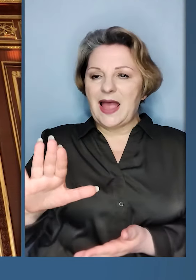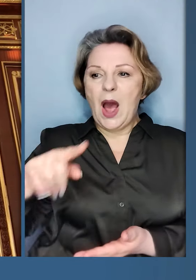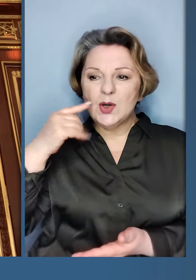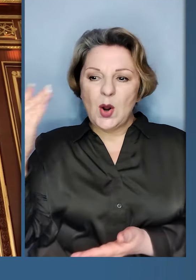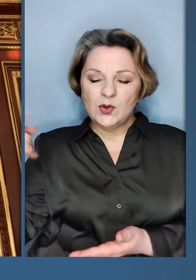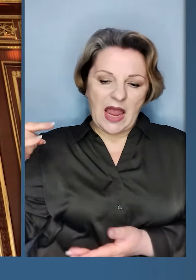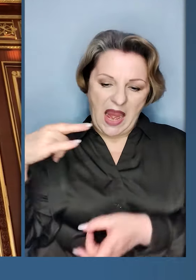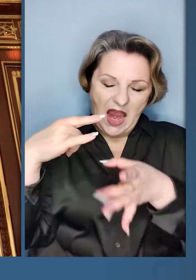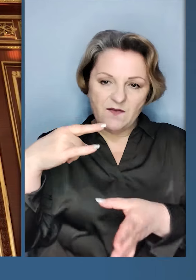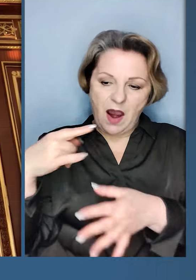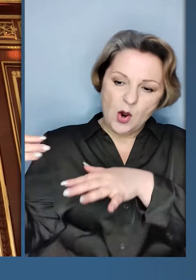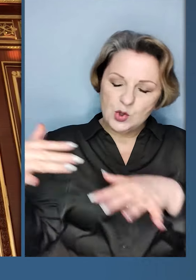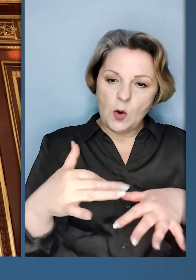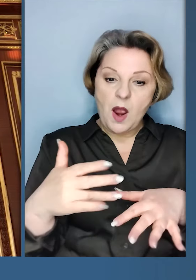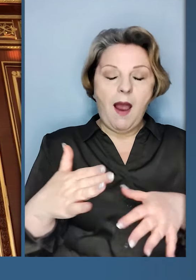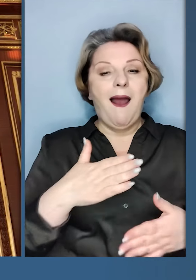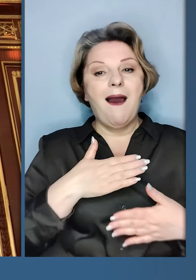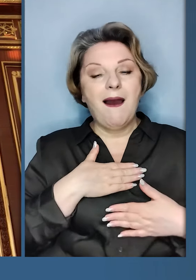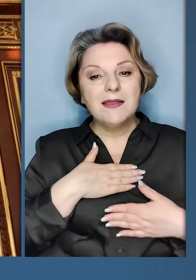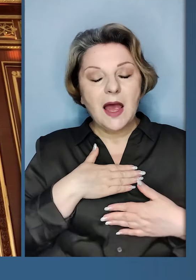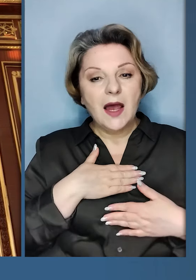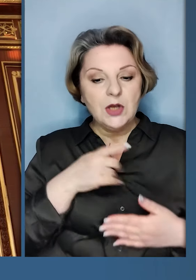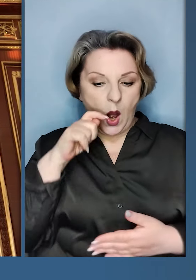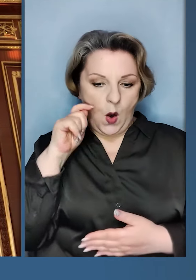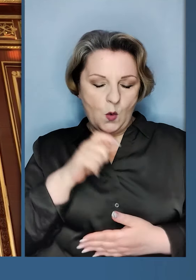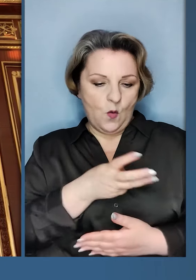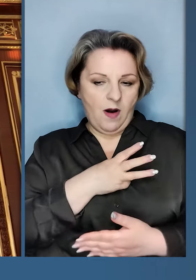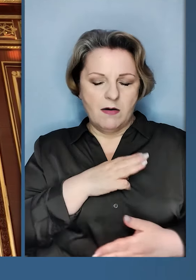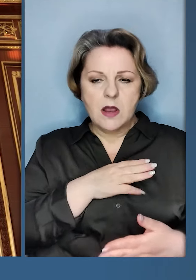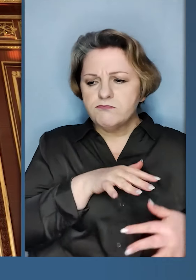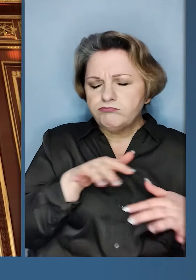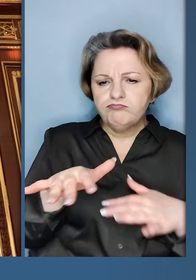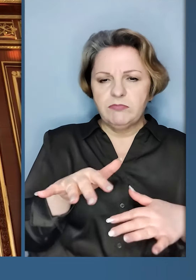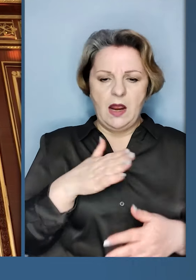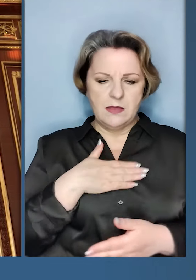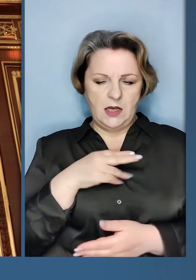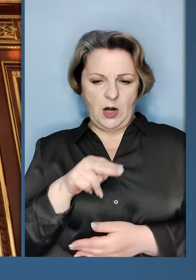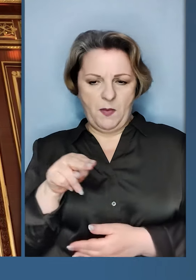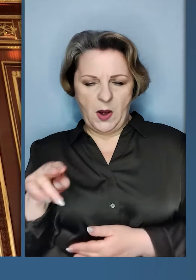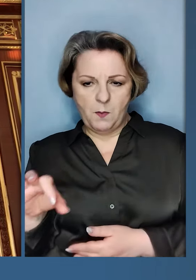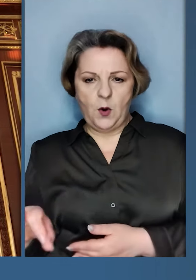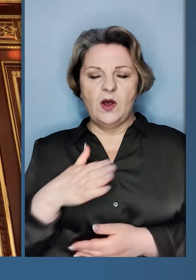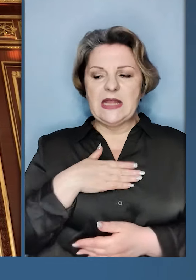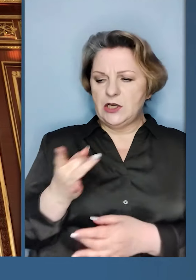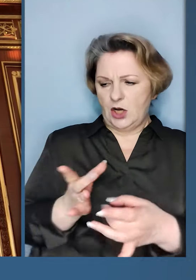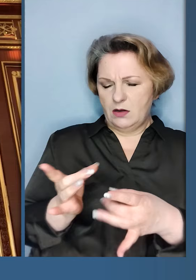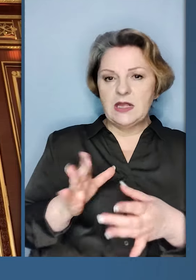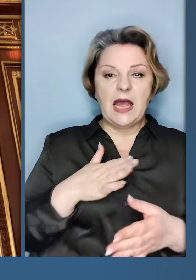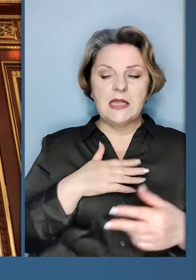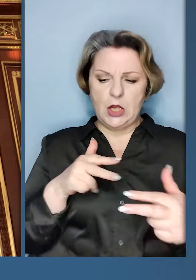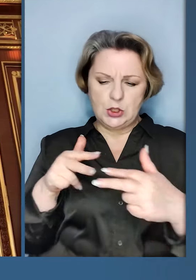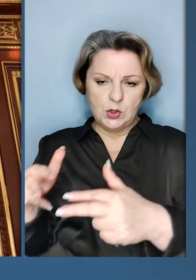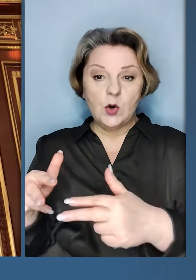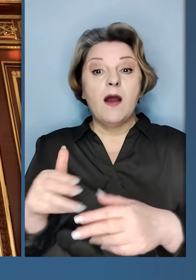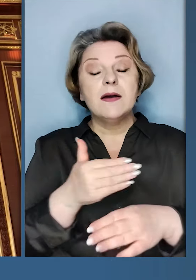не російські авіабомби і штурмові дії, а наша українська ініціатива, наше ППУ, наша артилерія,